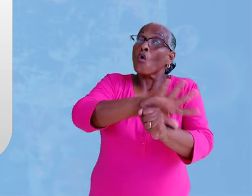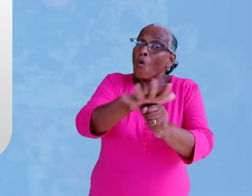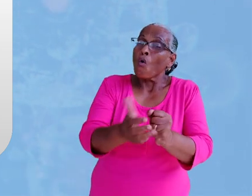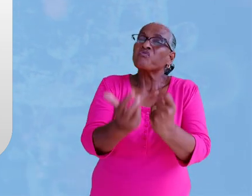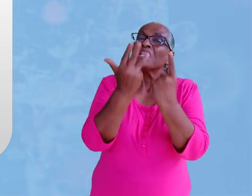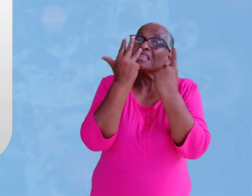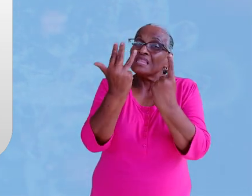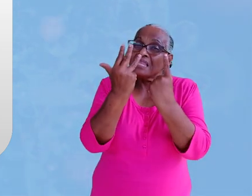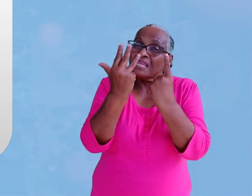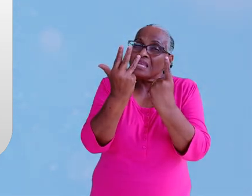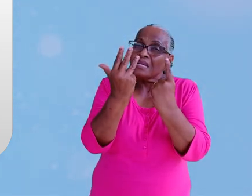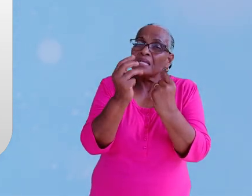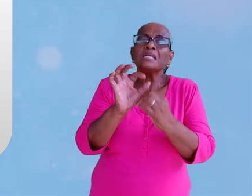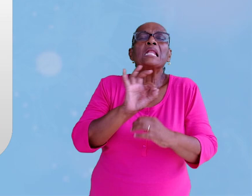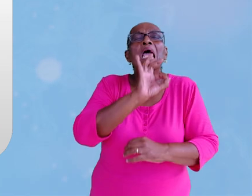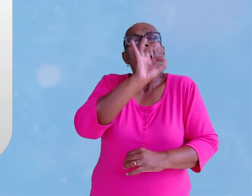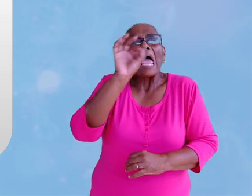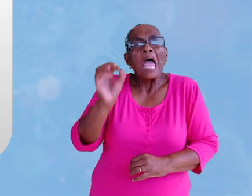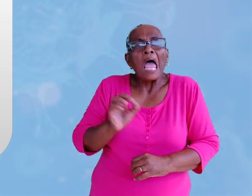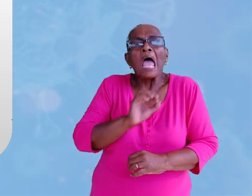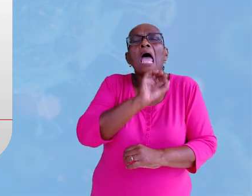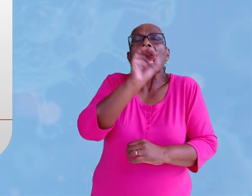-19 erg besmettelijk.